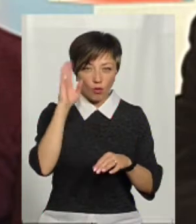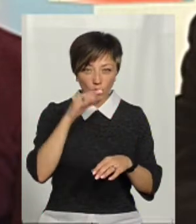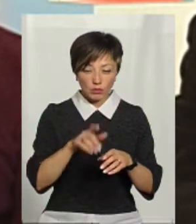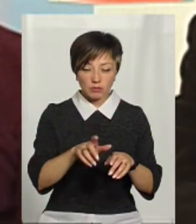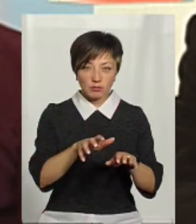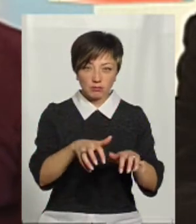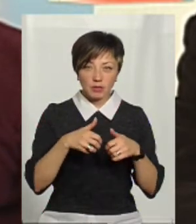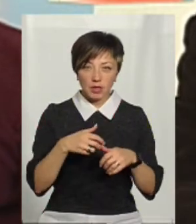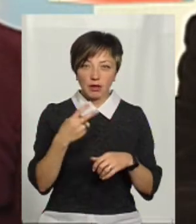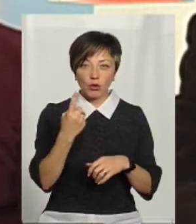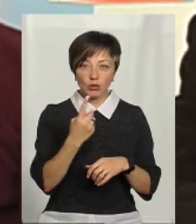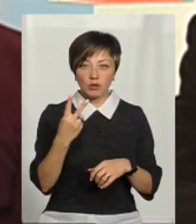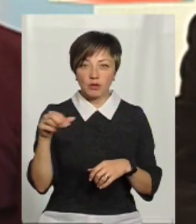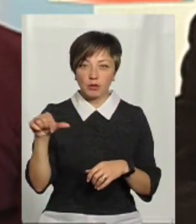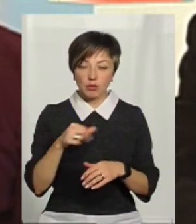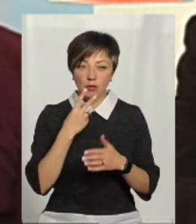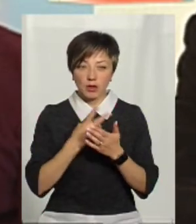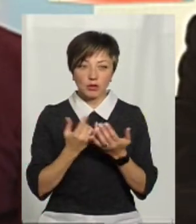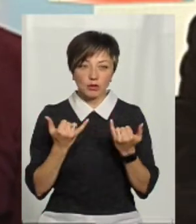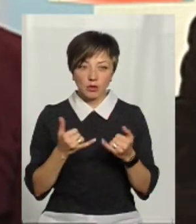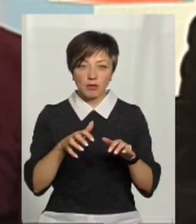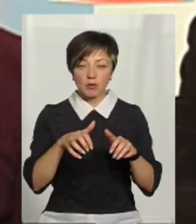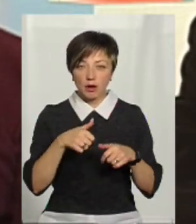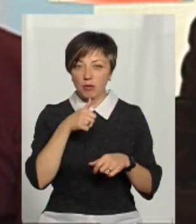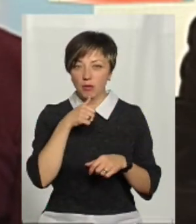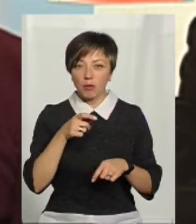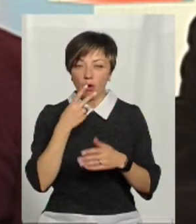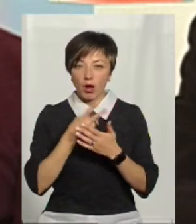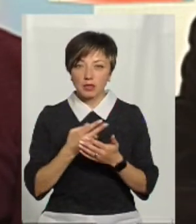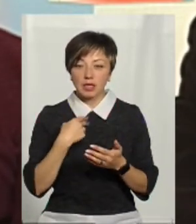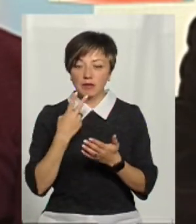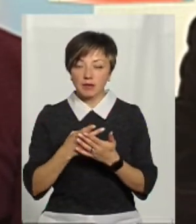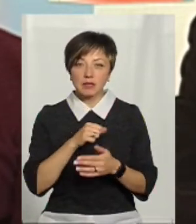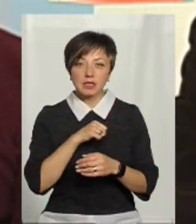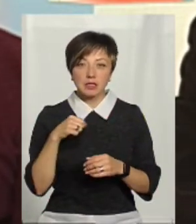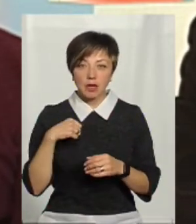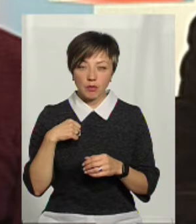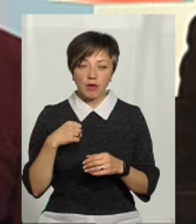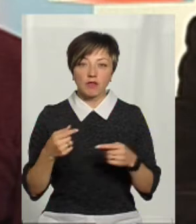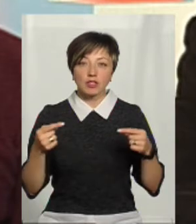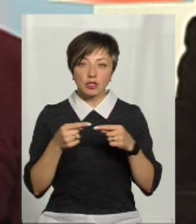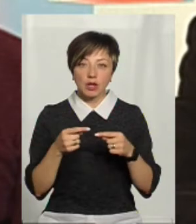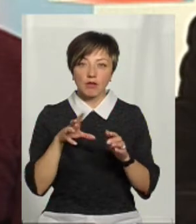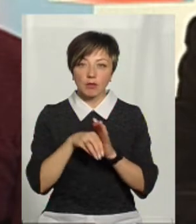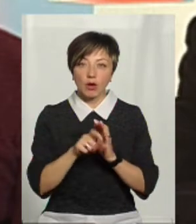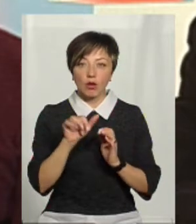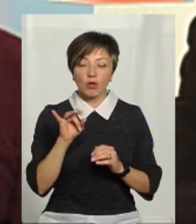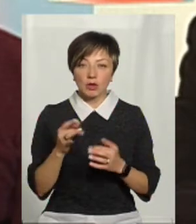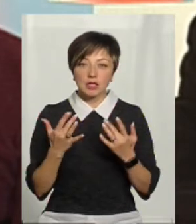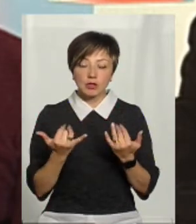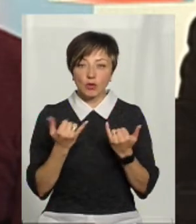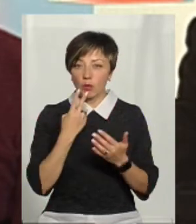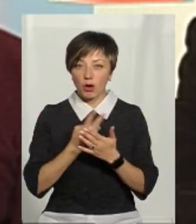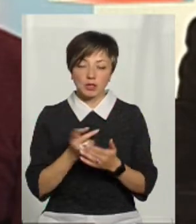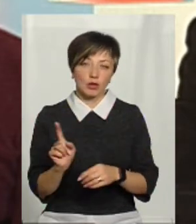буквально через хвилину-дві, я сьогодні бачу, ми сьогодні відбирали, вони мені показували, і я дивився сам, і вони визначають кількість хлору в воді.